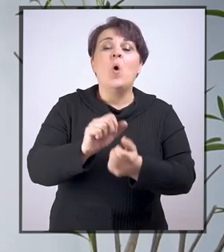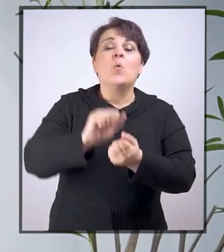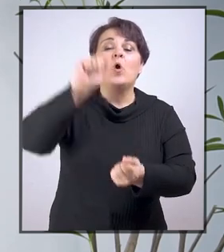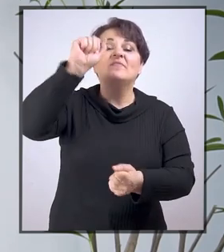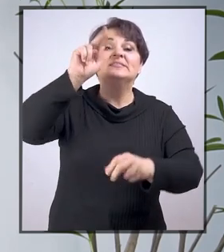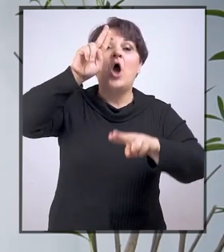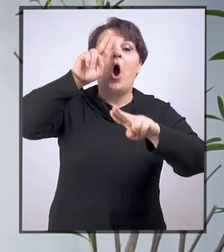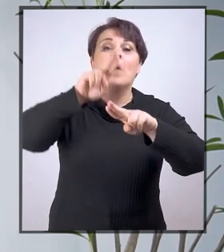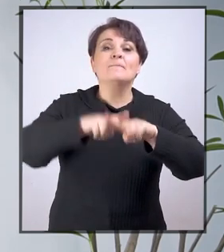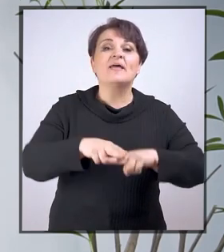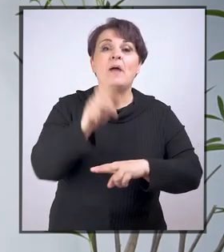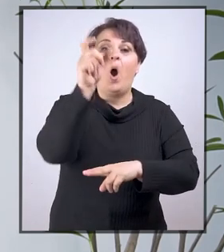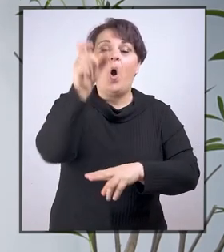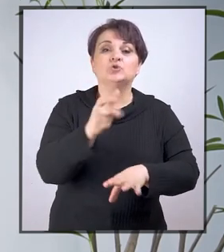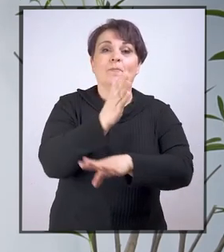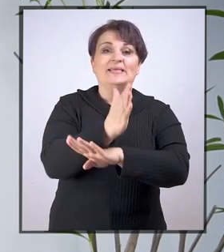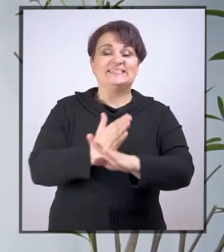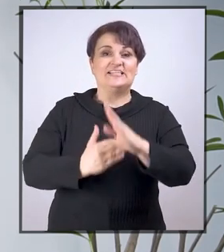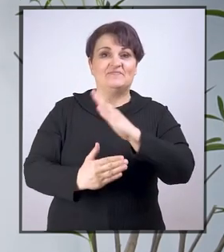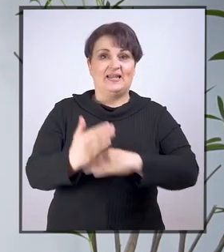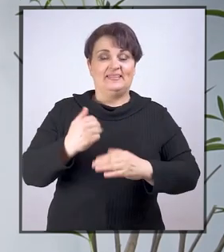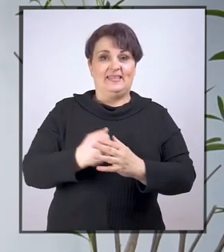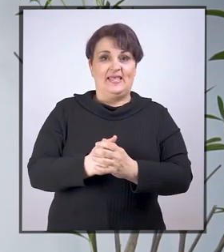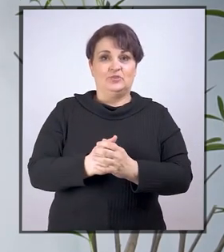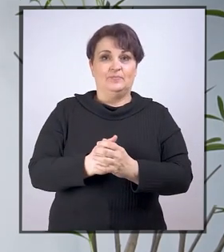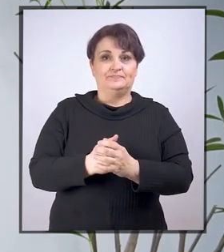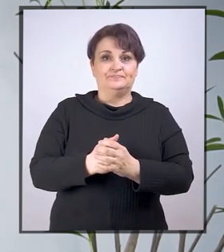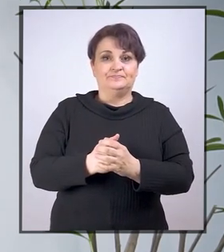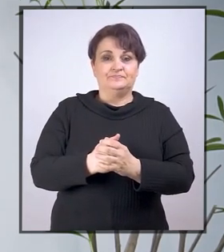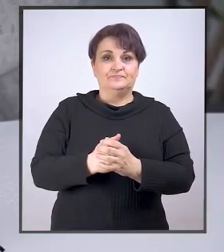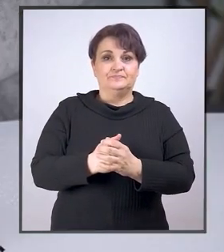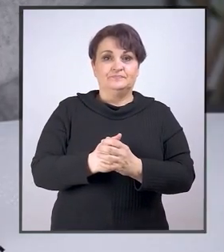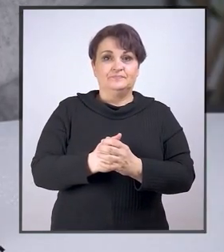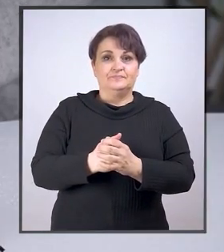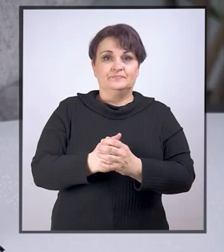konvenciji o pravima osoba sa invaliditetom.